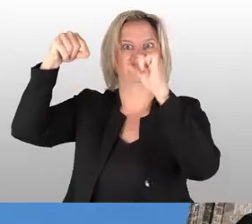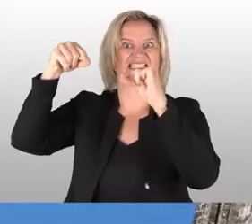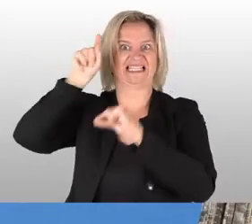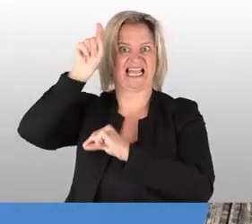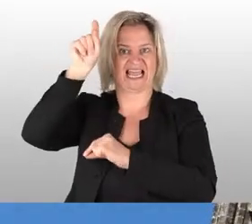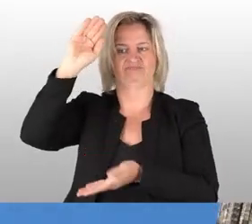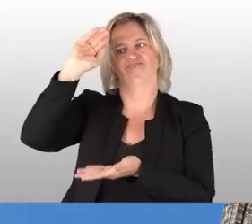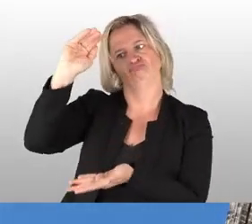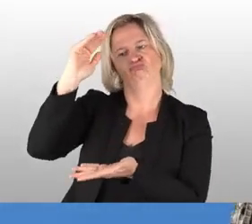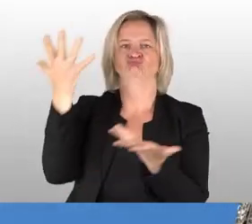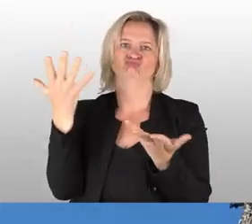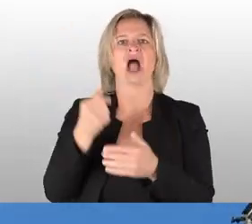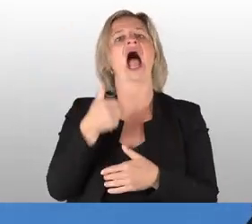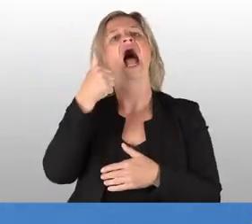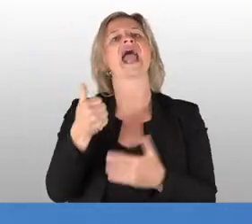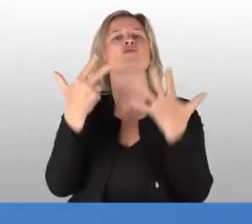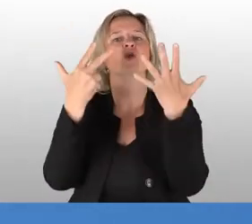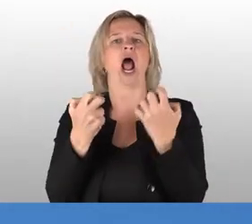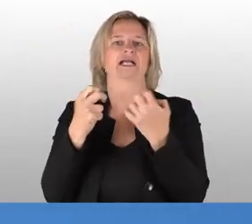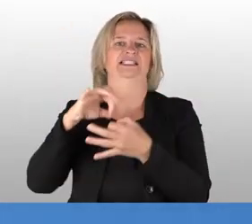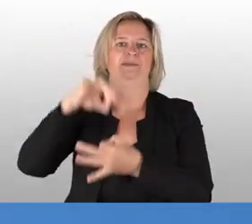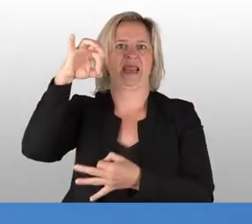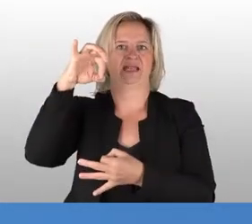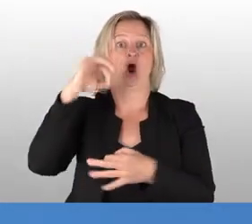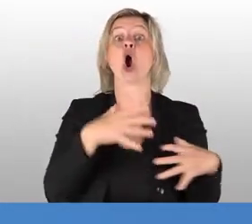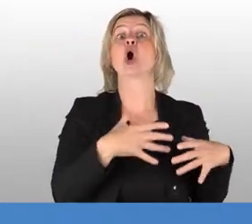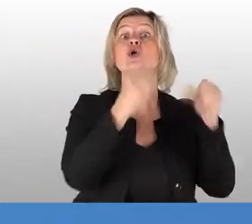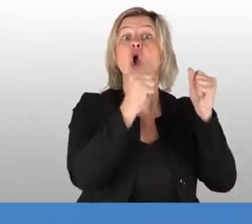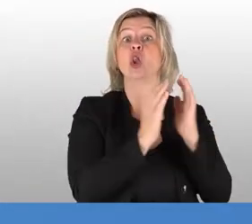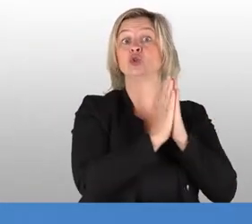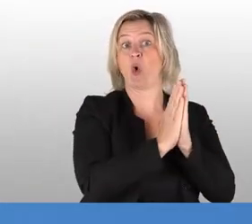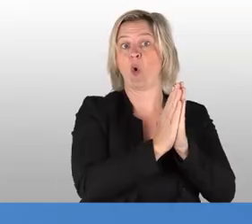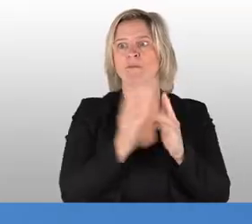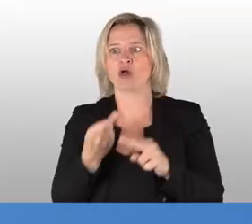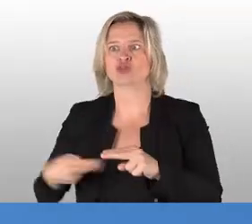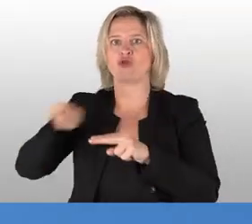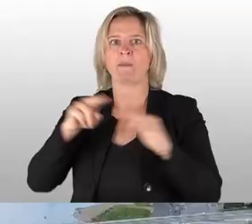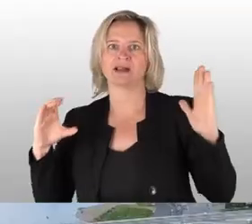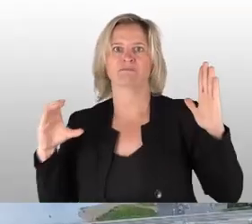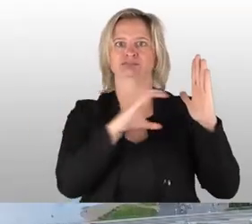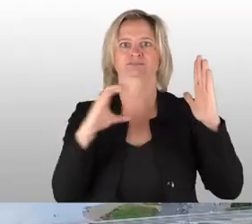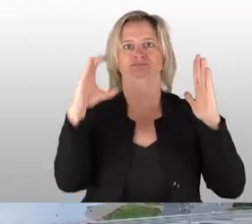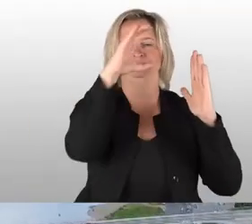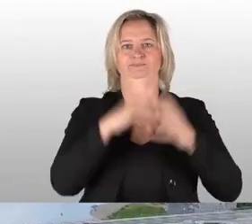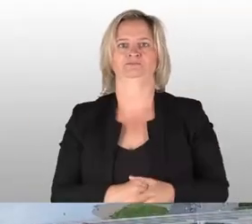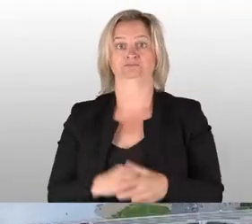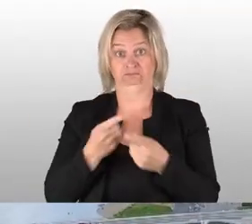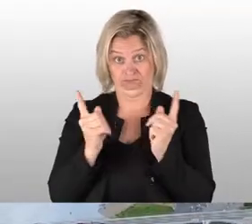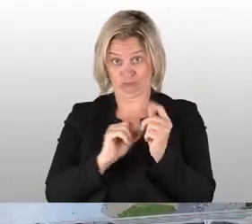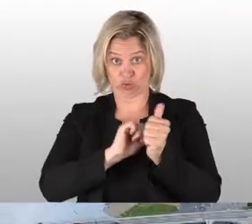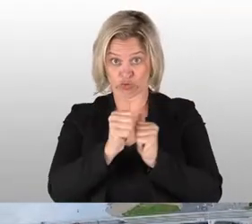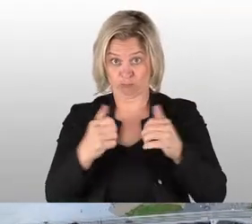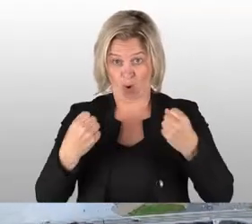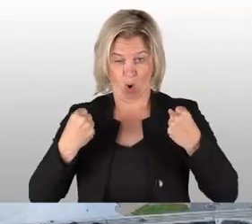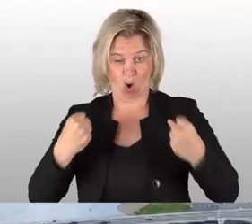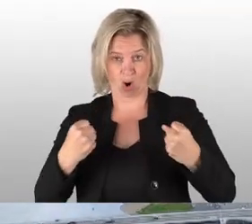sind wir bei ungefähr 81 Metern. Der passt also zweimal in den Kölner Dom hinein. Wer sportlich ist, kann dann in